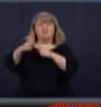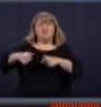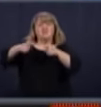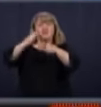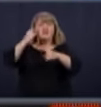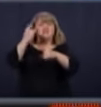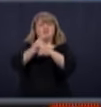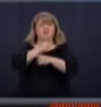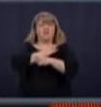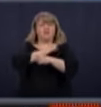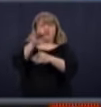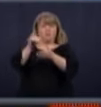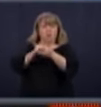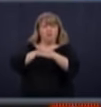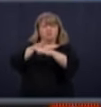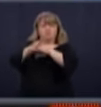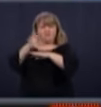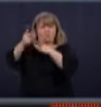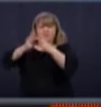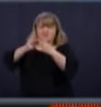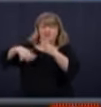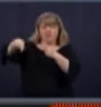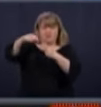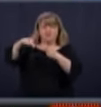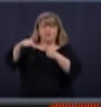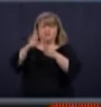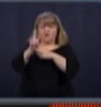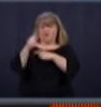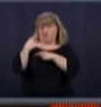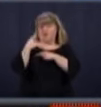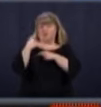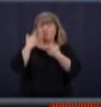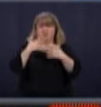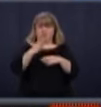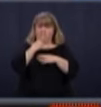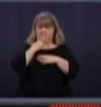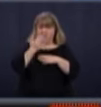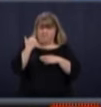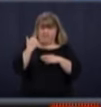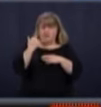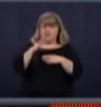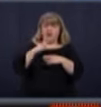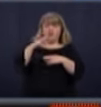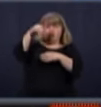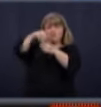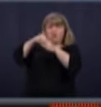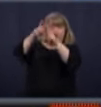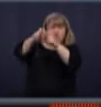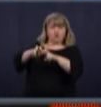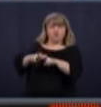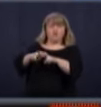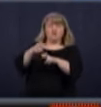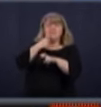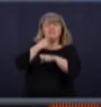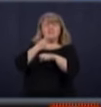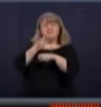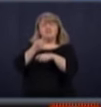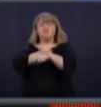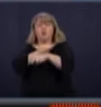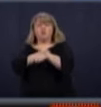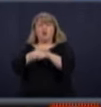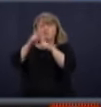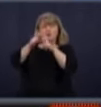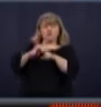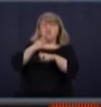Montréal. J'en avais déjà parlé. Il y a des recherches très prometteuses qui sont faites par le Dr Tardif sur